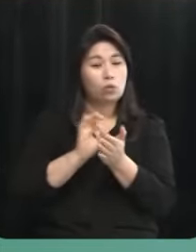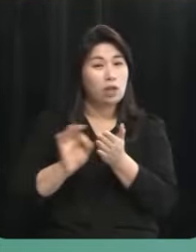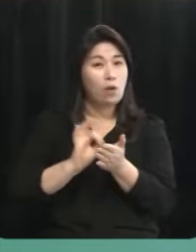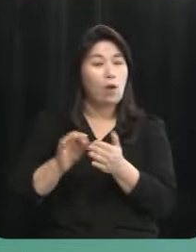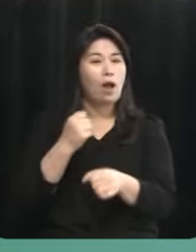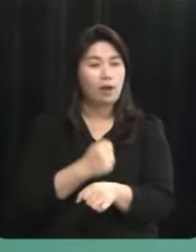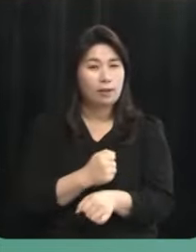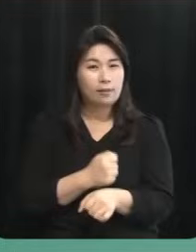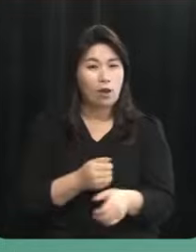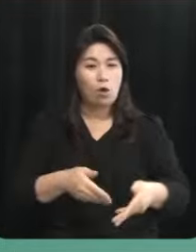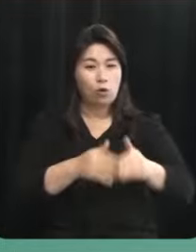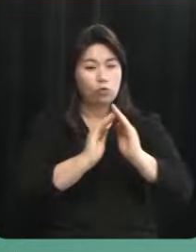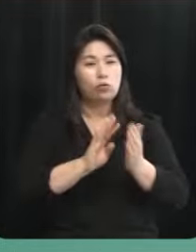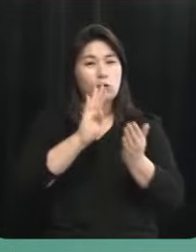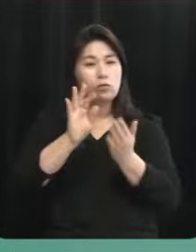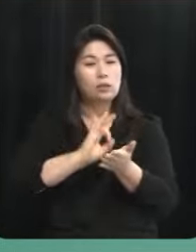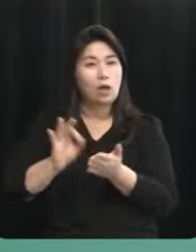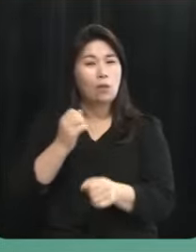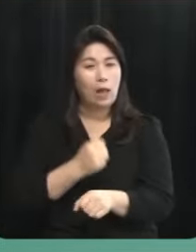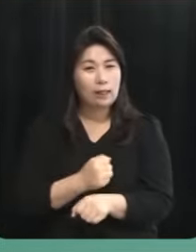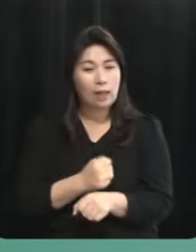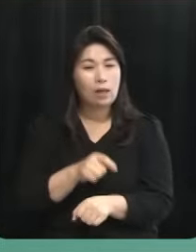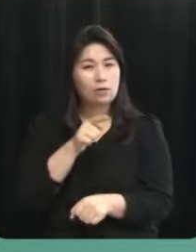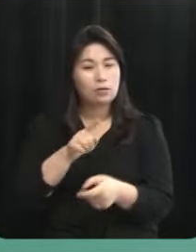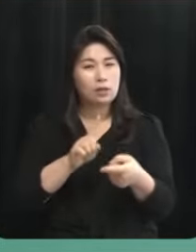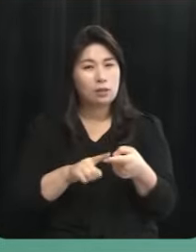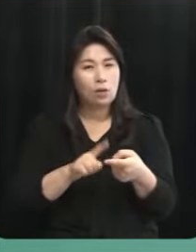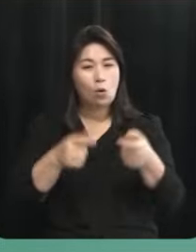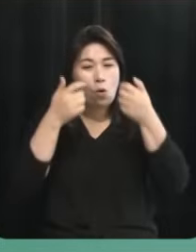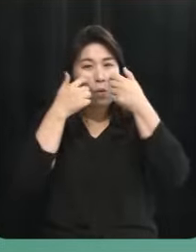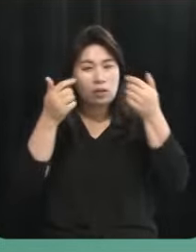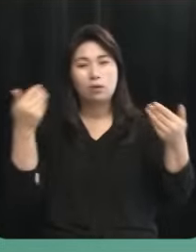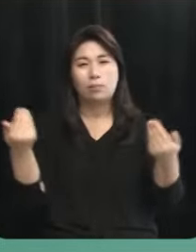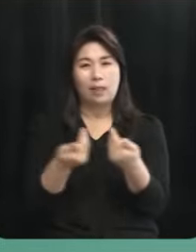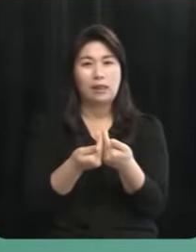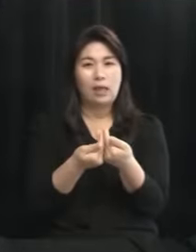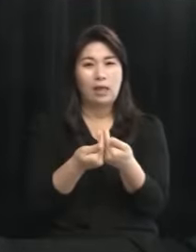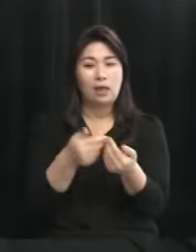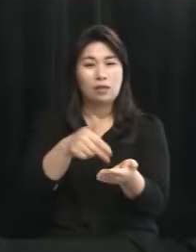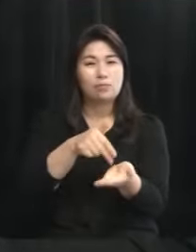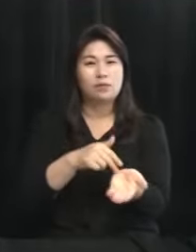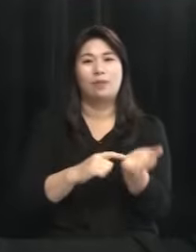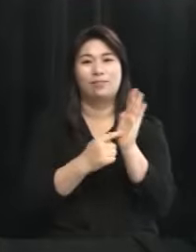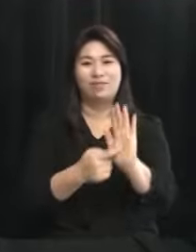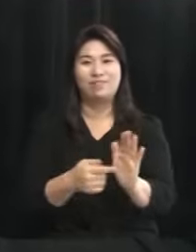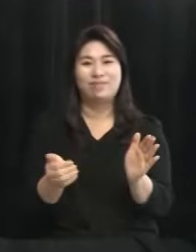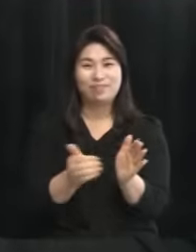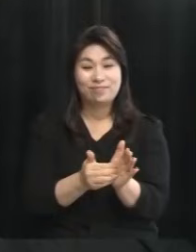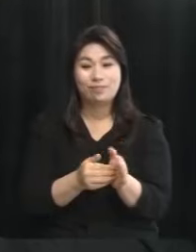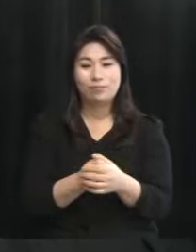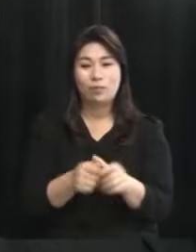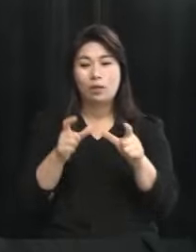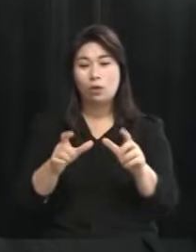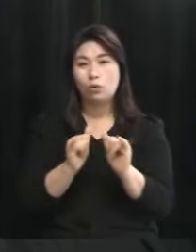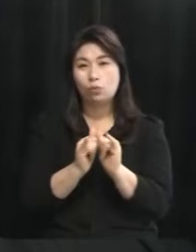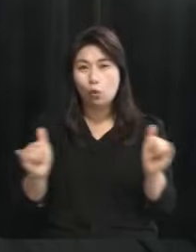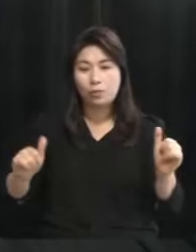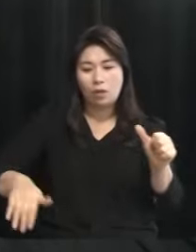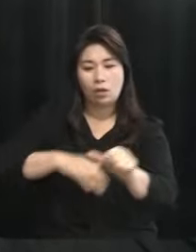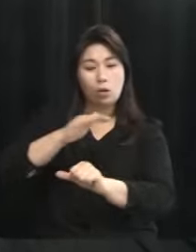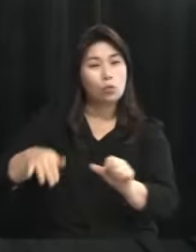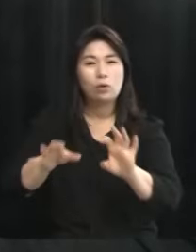제2공항이 건설되었을 때 그것에 대한 명확한 반대 입장을 밝혀주셨습니다 도민의 여론과